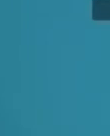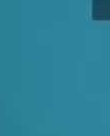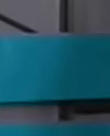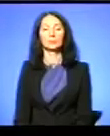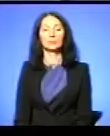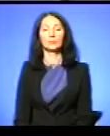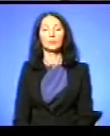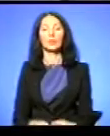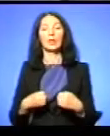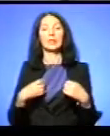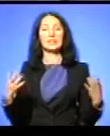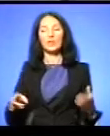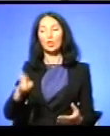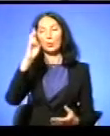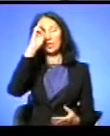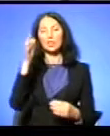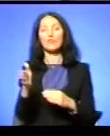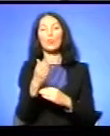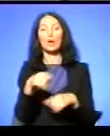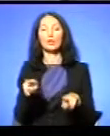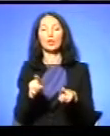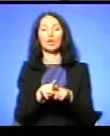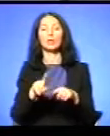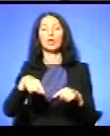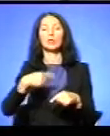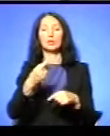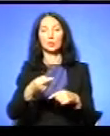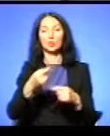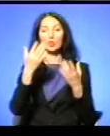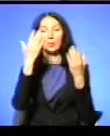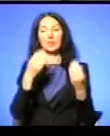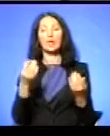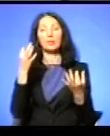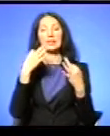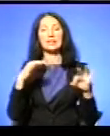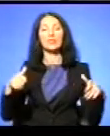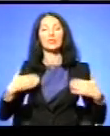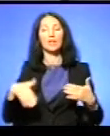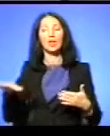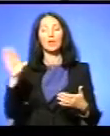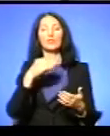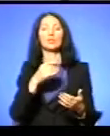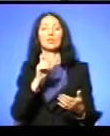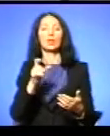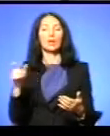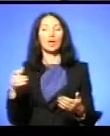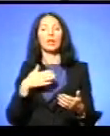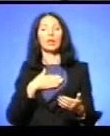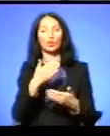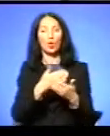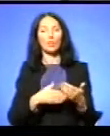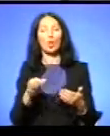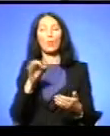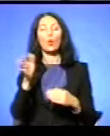Зі святом державного прапора та прийдешнім Днем Незалежності Вітаю усіх глядачів нашого каналу Про